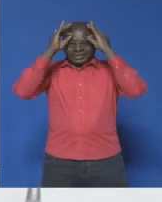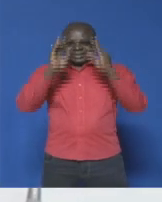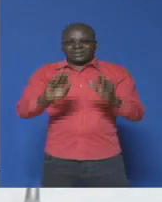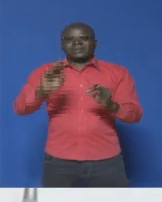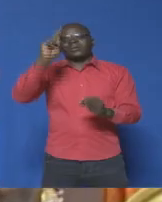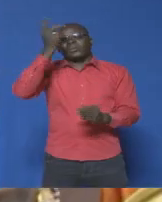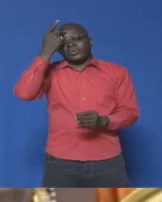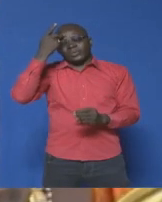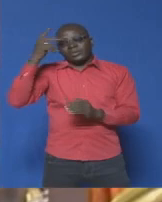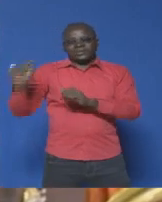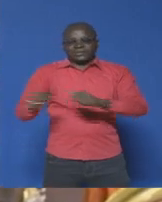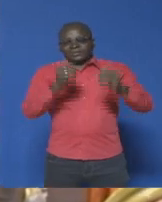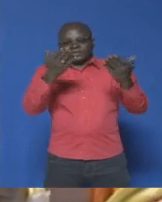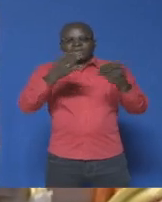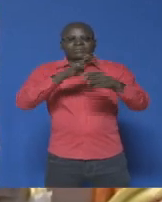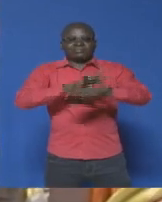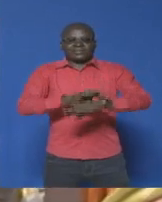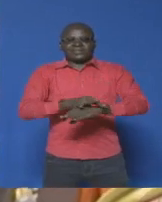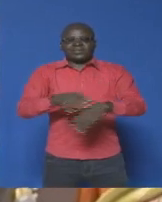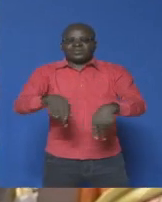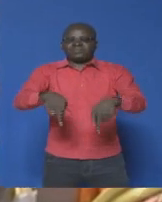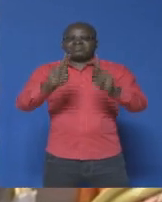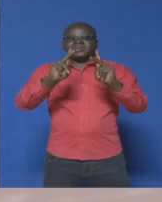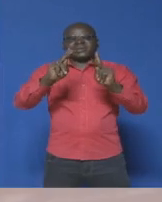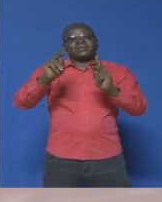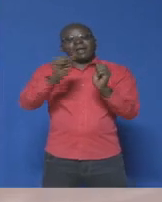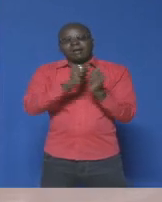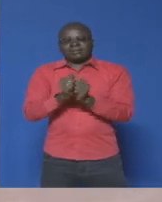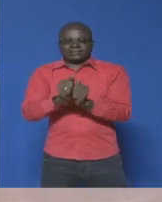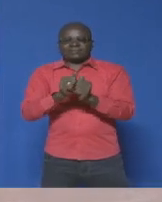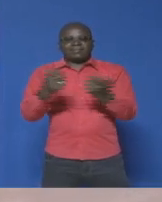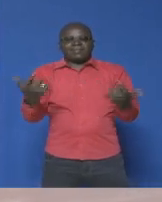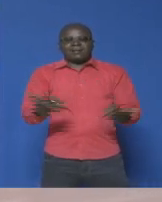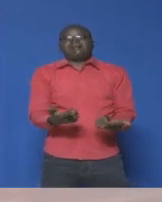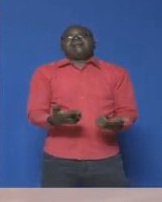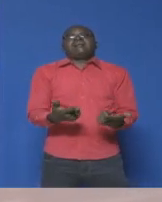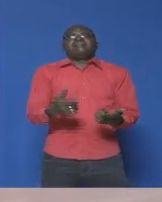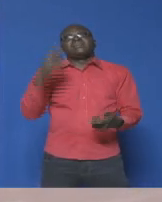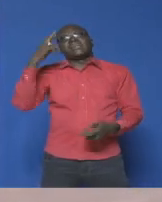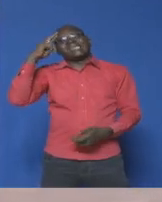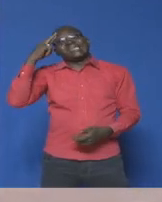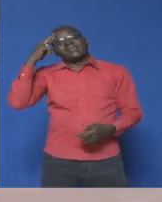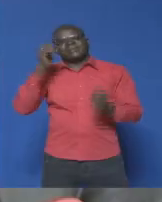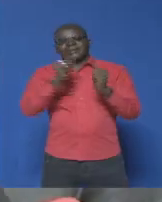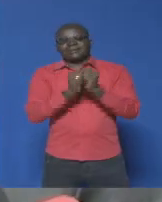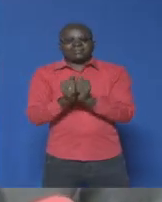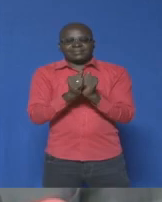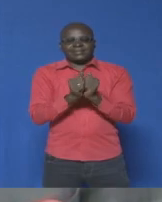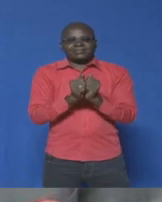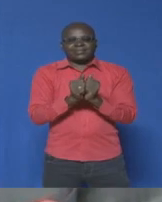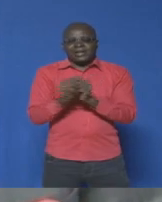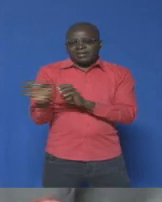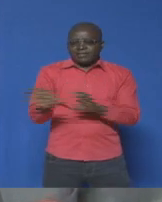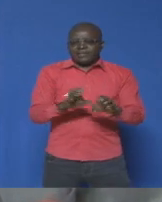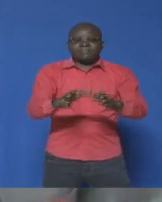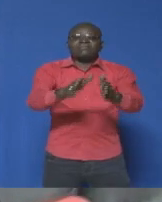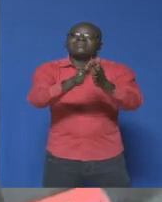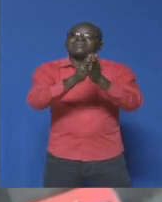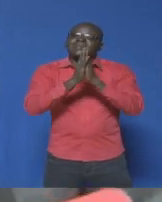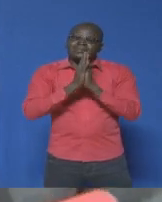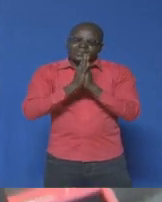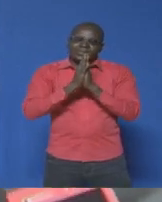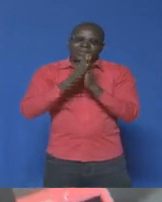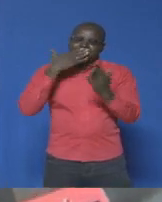acteurs de terrain, devrait permettre à cet ensemble-là de réfléchir ensemble, de faire des recommandations fortes,